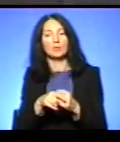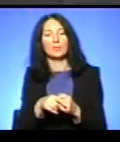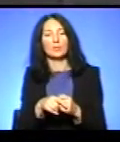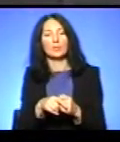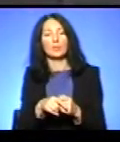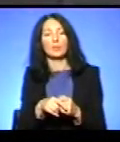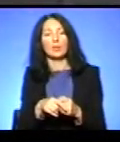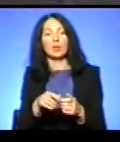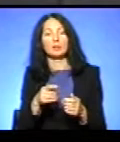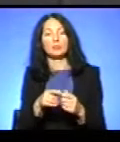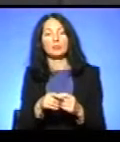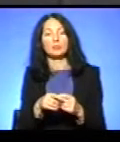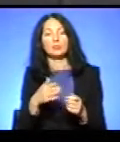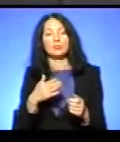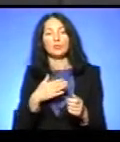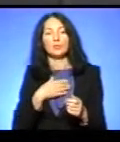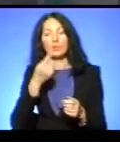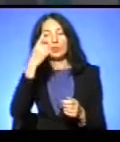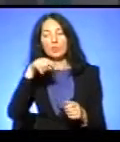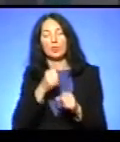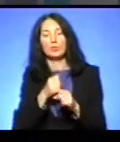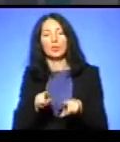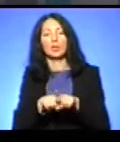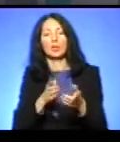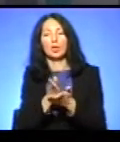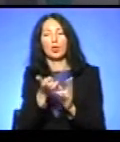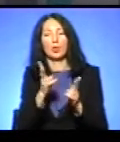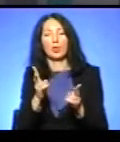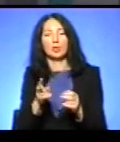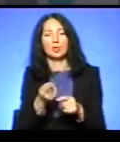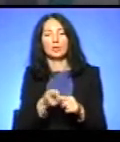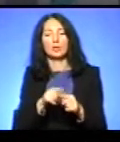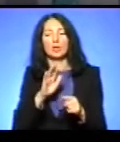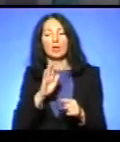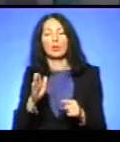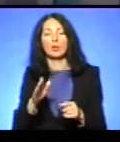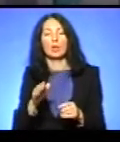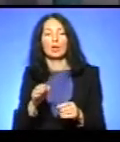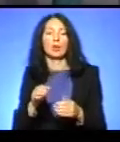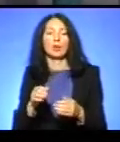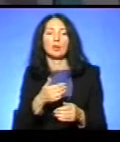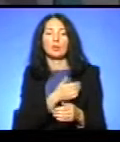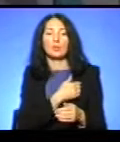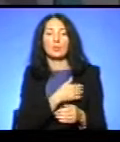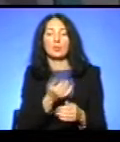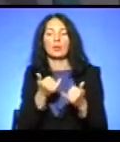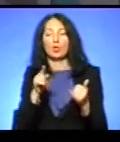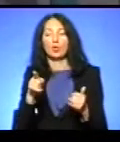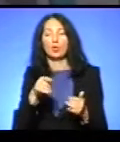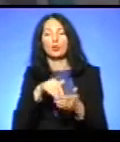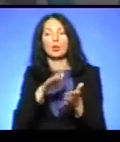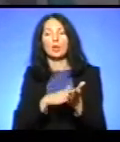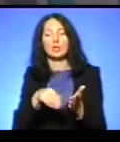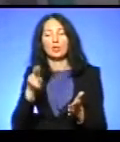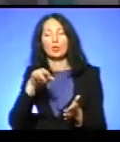технологічно… У такі операції. Так. Розумієте? Тобто, це буде поштовхом до того, що реєстр донорів ми маємо,